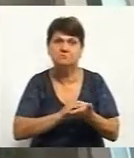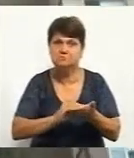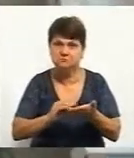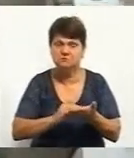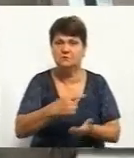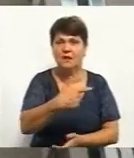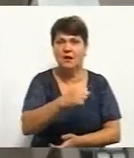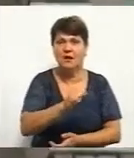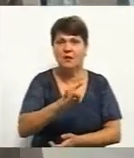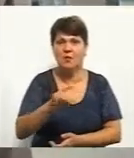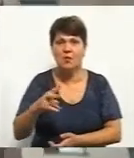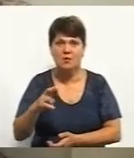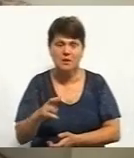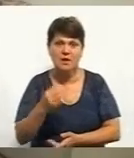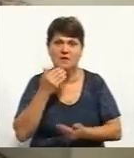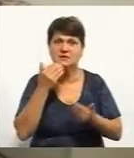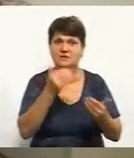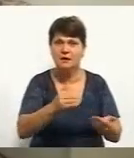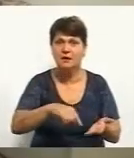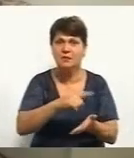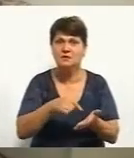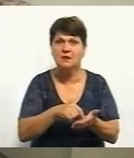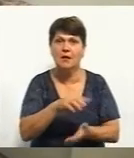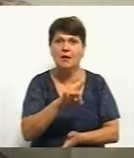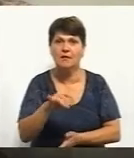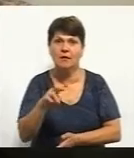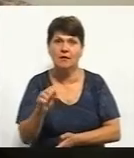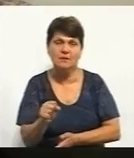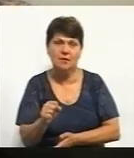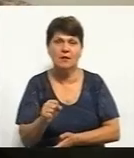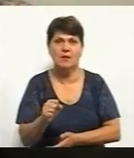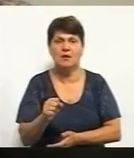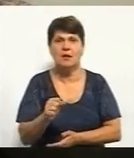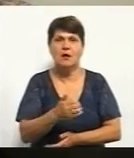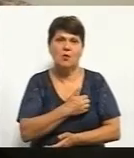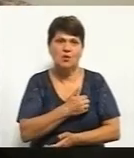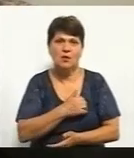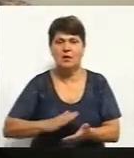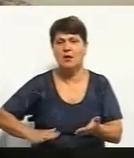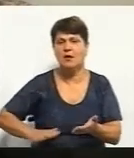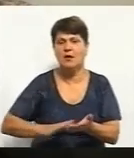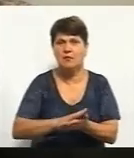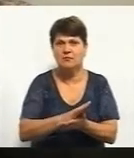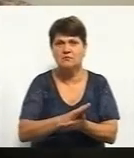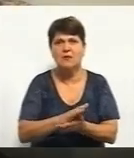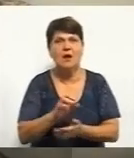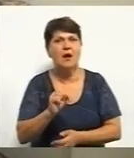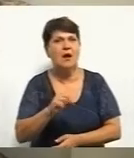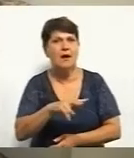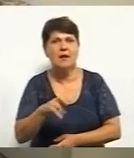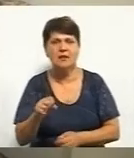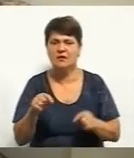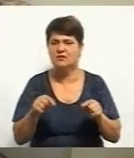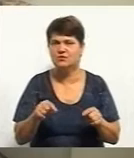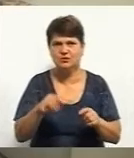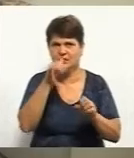звернення до міської ради. Спочатку хотіли пандус, але він виходив ненормативний, тобто виходили, ніби він є, але він